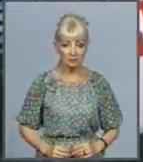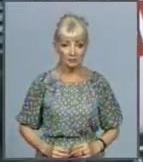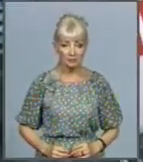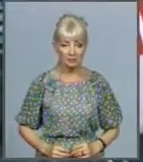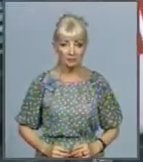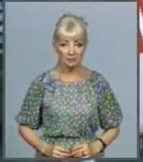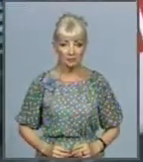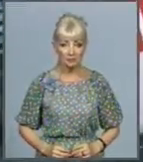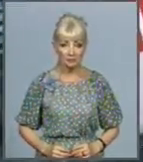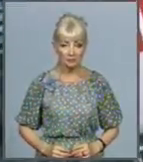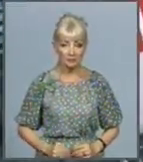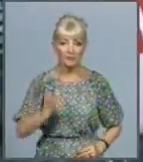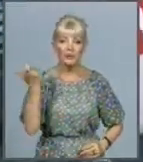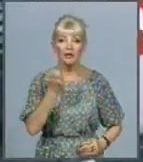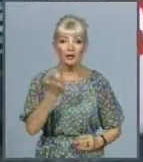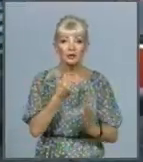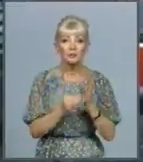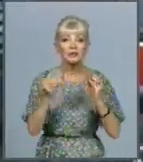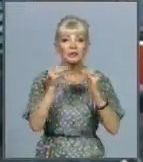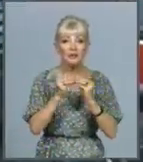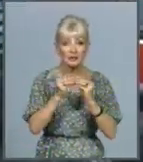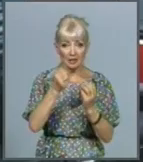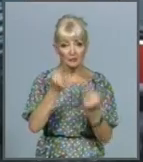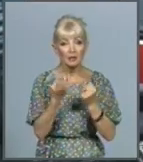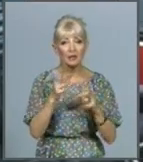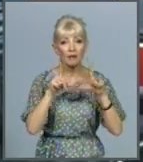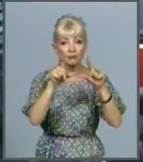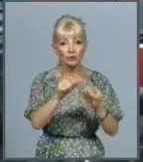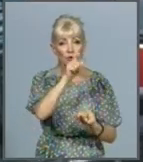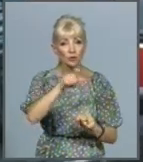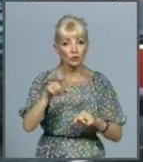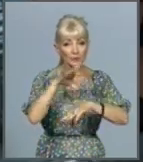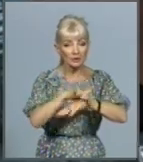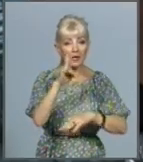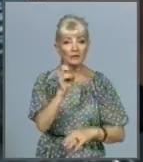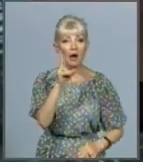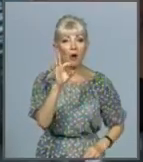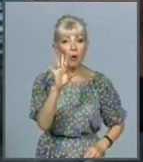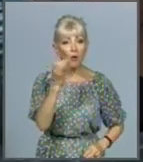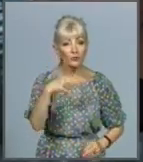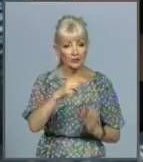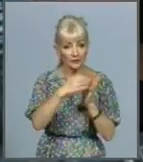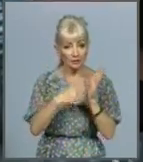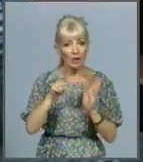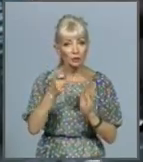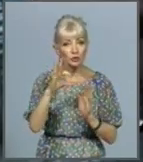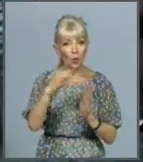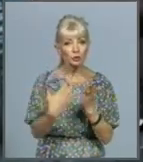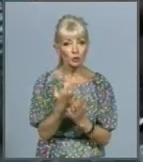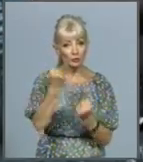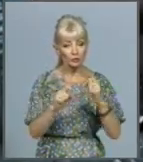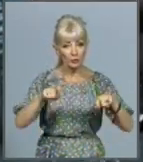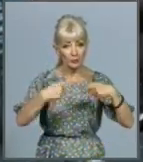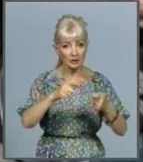Харків закупив 10 автомобілів для виїзду до пацієнтів з підозрою на COVID-19. Ключі від нових авто медикам передав міський голова Геннадій